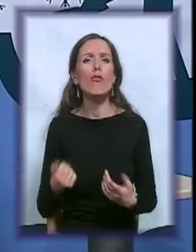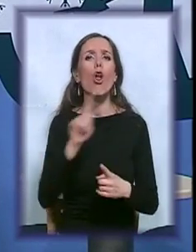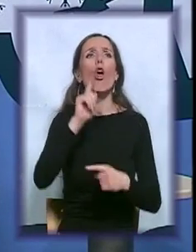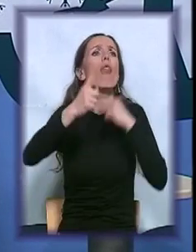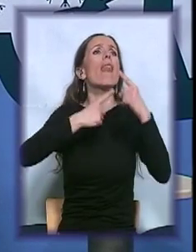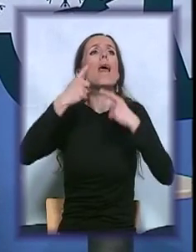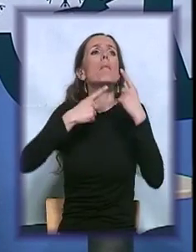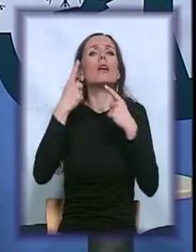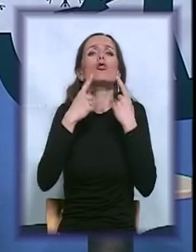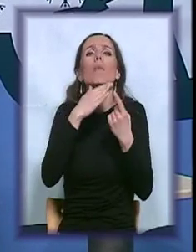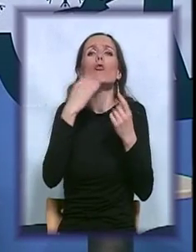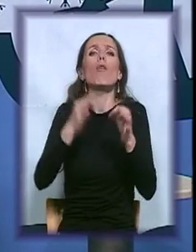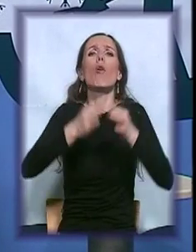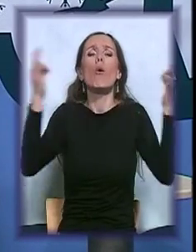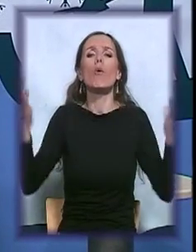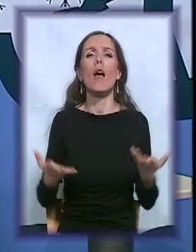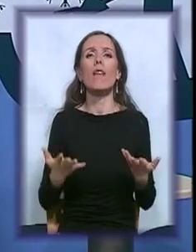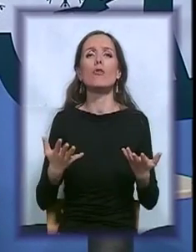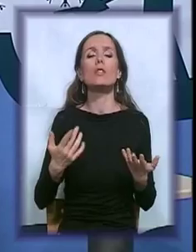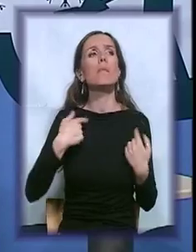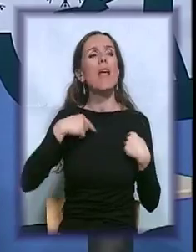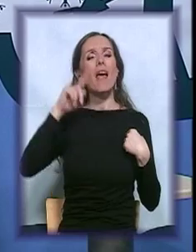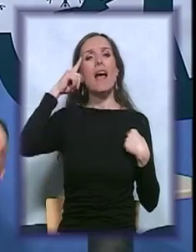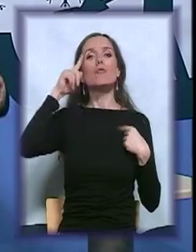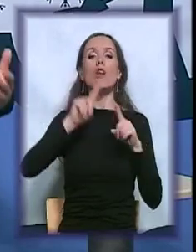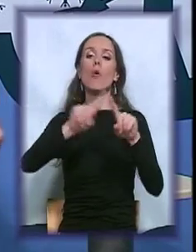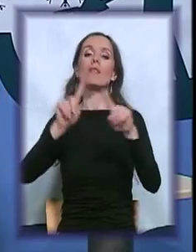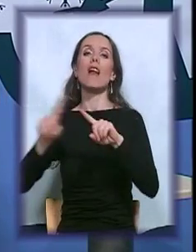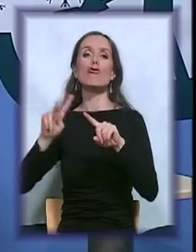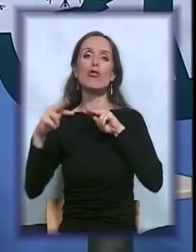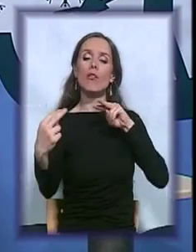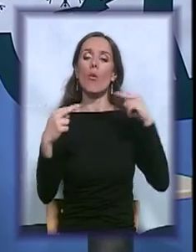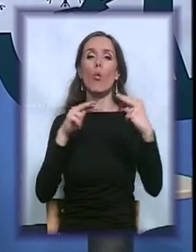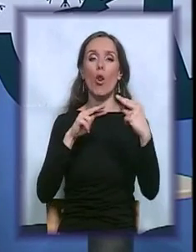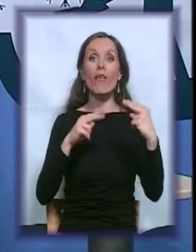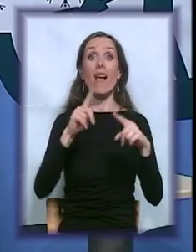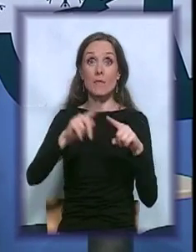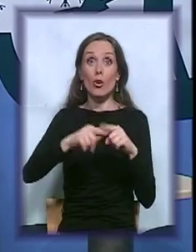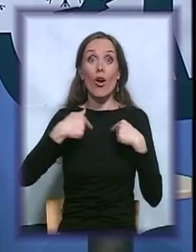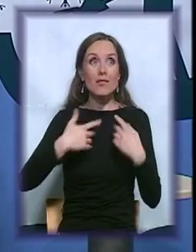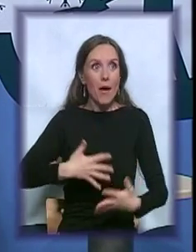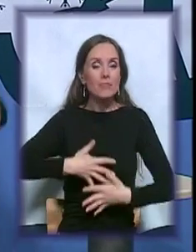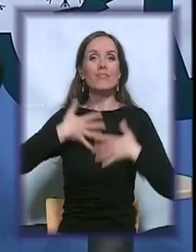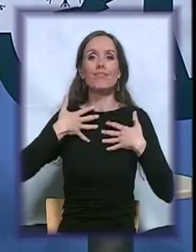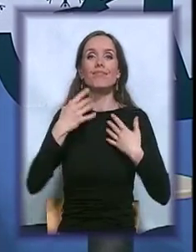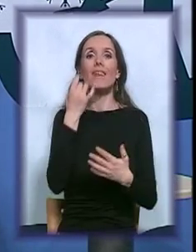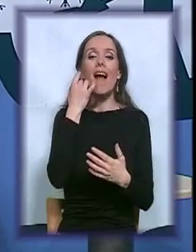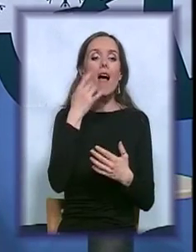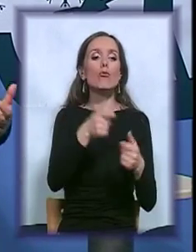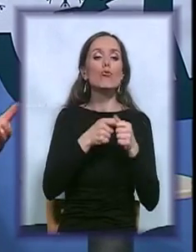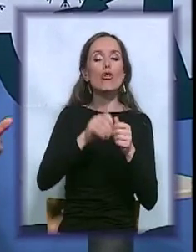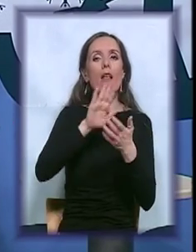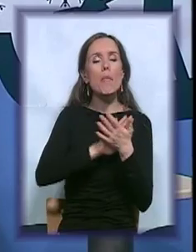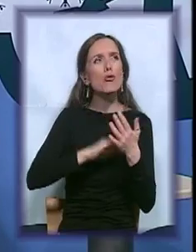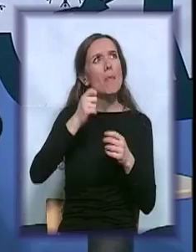da nekako razmišljamo iz drugih uglova i onda sam presrična kada udruženja počnu i drugačije da